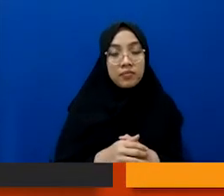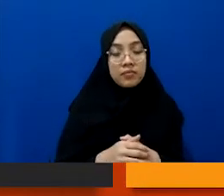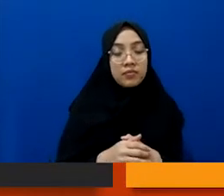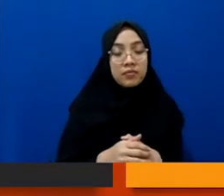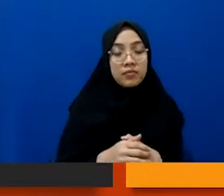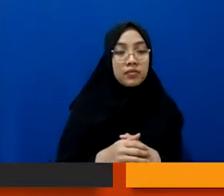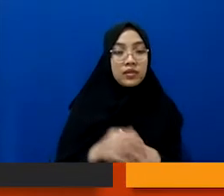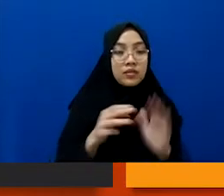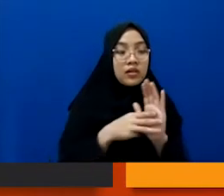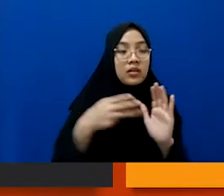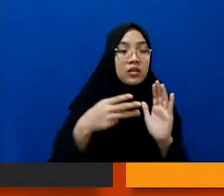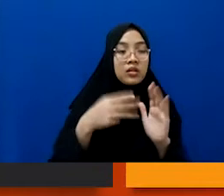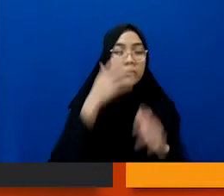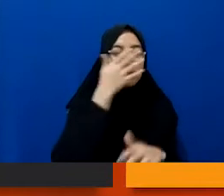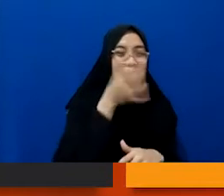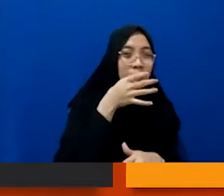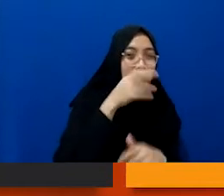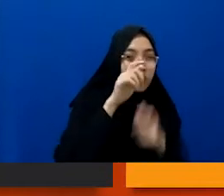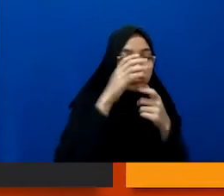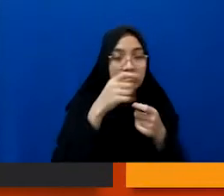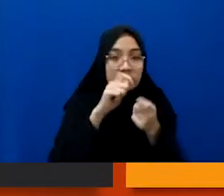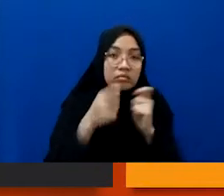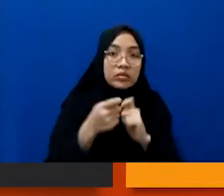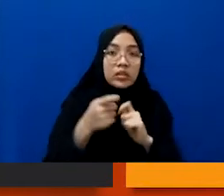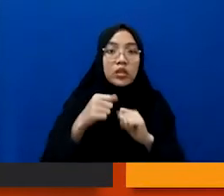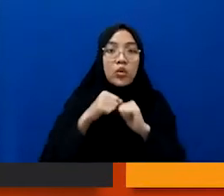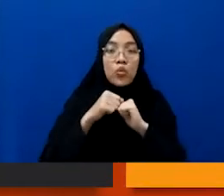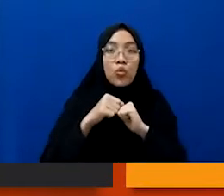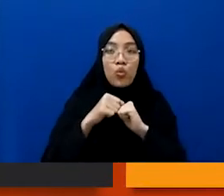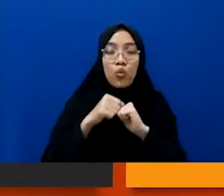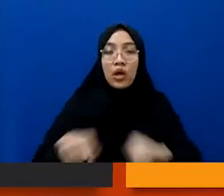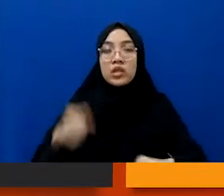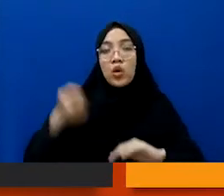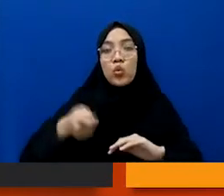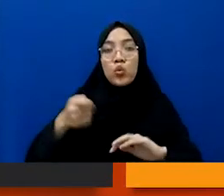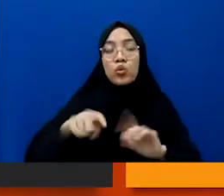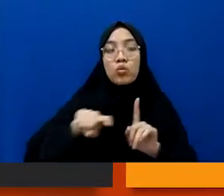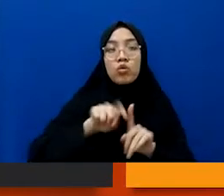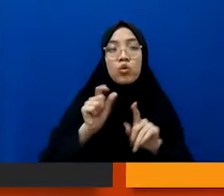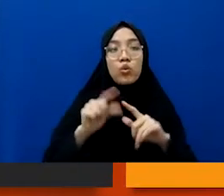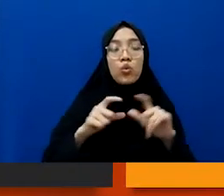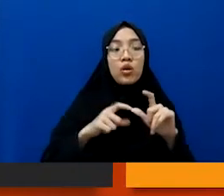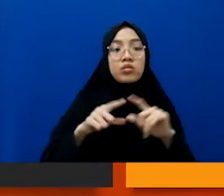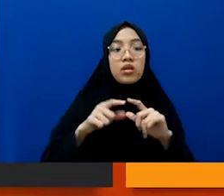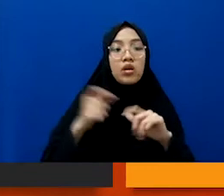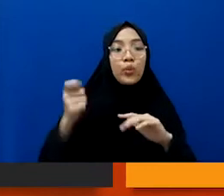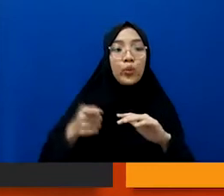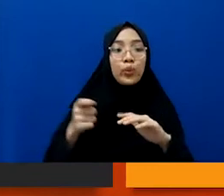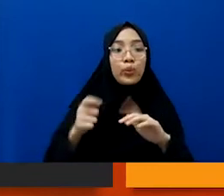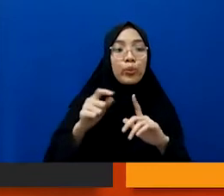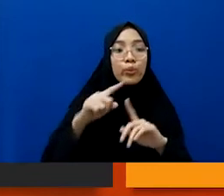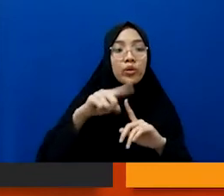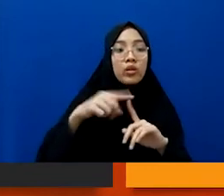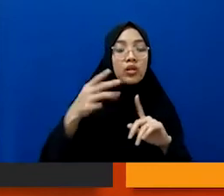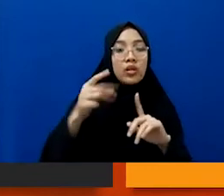menyamar menjadi kuasa hukum atau pengacara dari terpidana itu. Ini